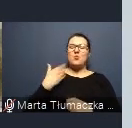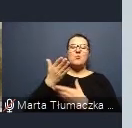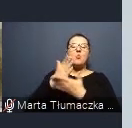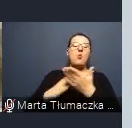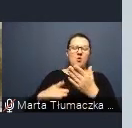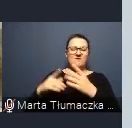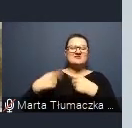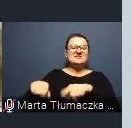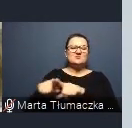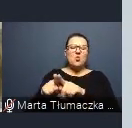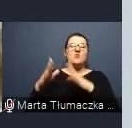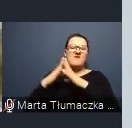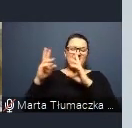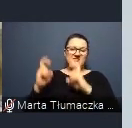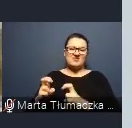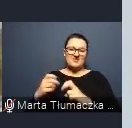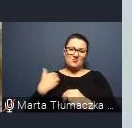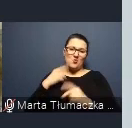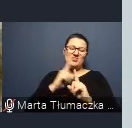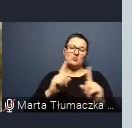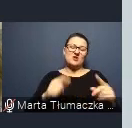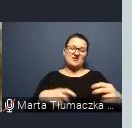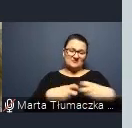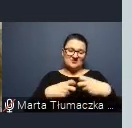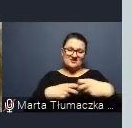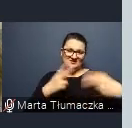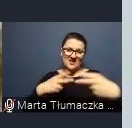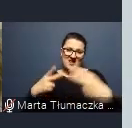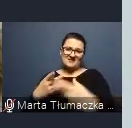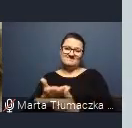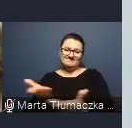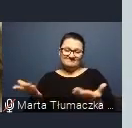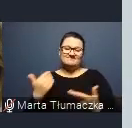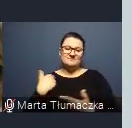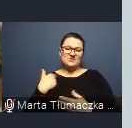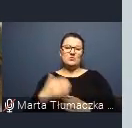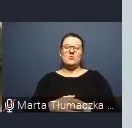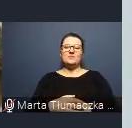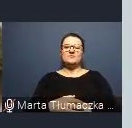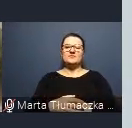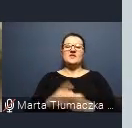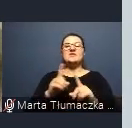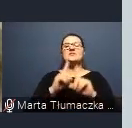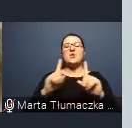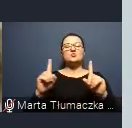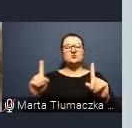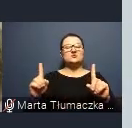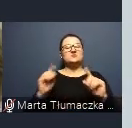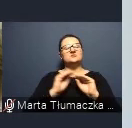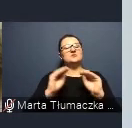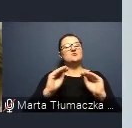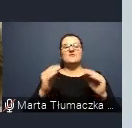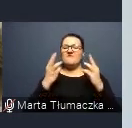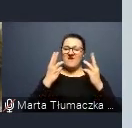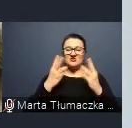na nauczanie zdalne. No i to znowu jest bardzo ważne, żeby dobrze był wyskolony zespół